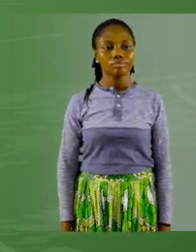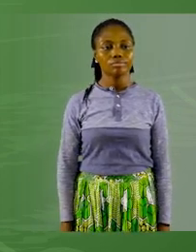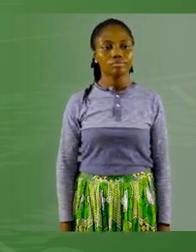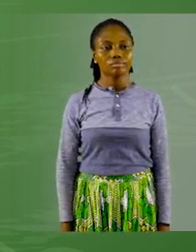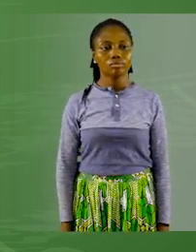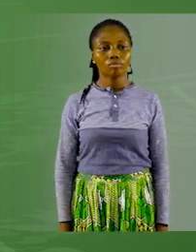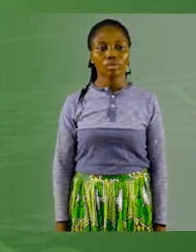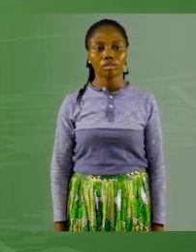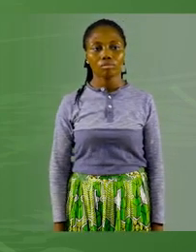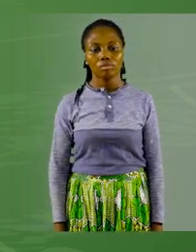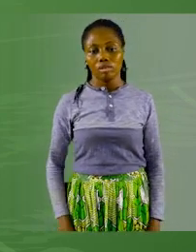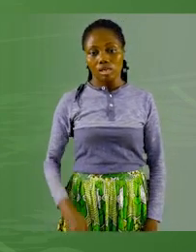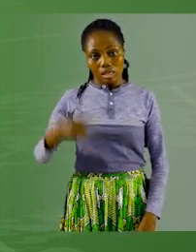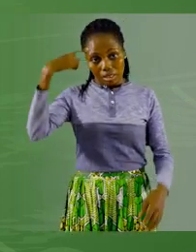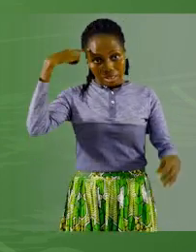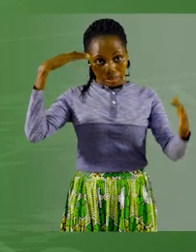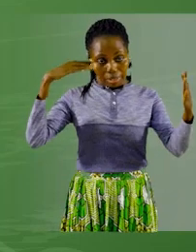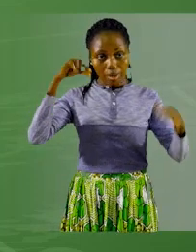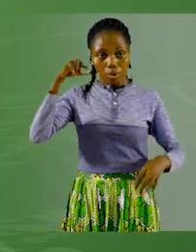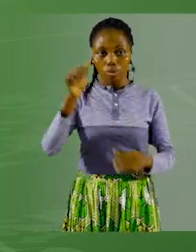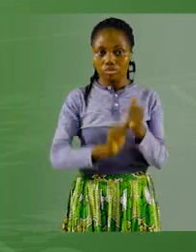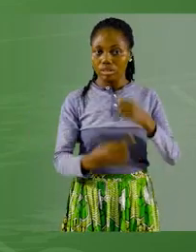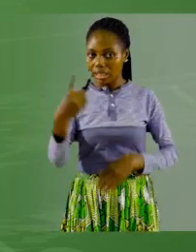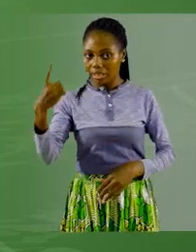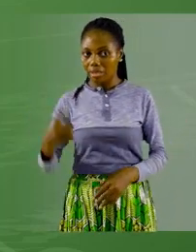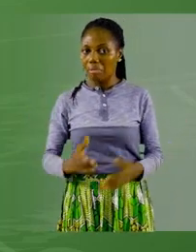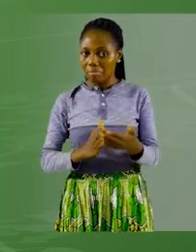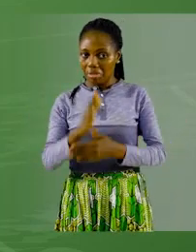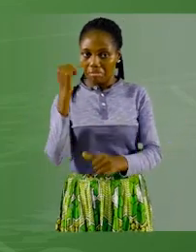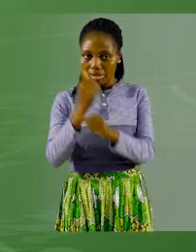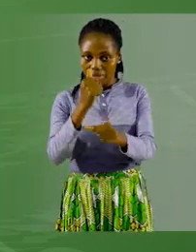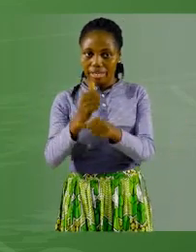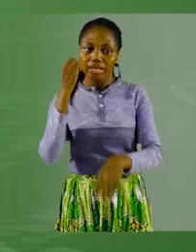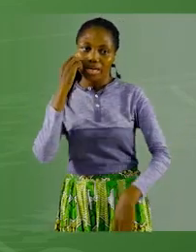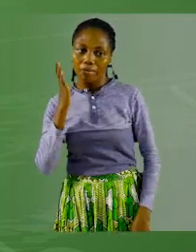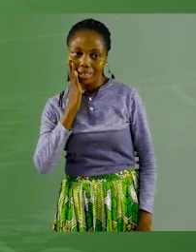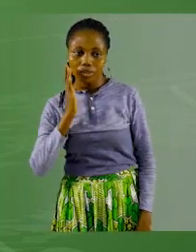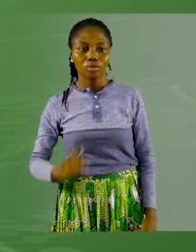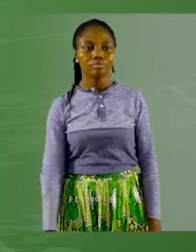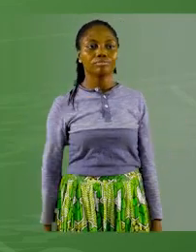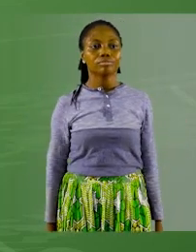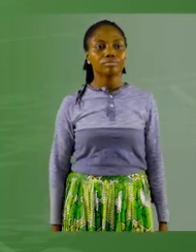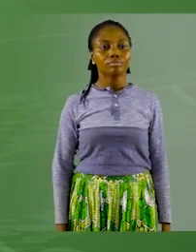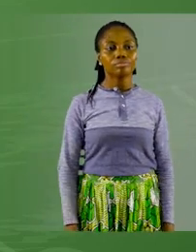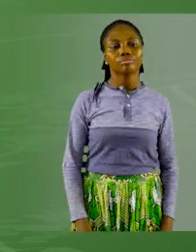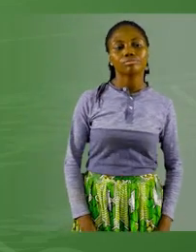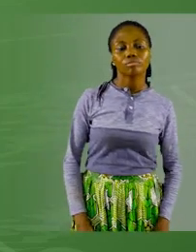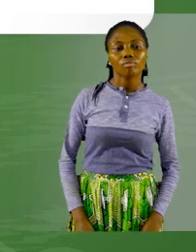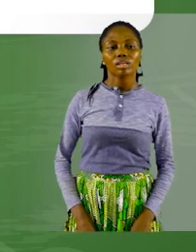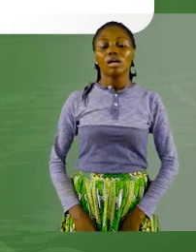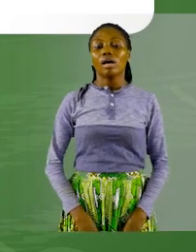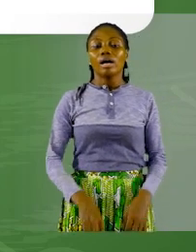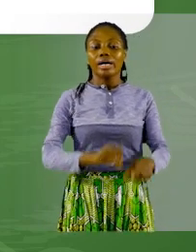J'espère que chacun a fait sa phrase. Ici, je vous donne un exemple.